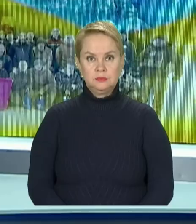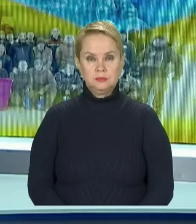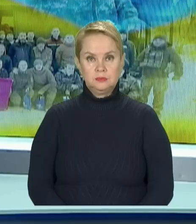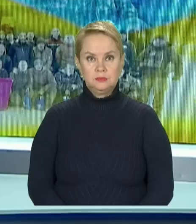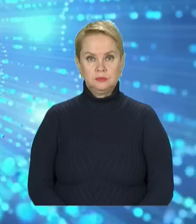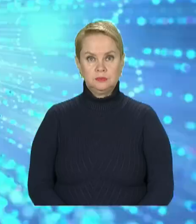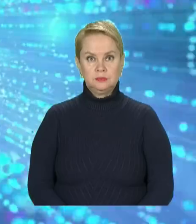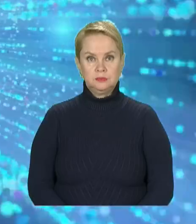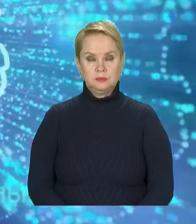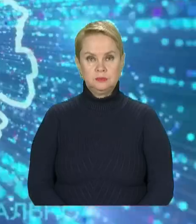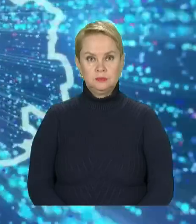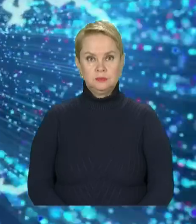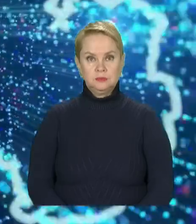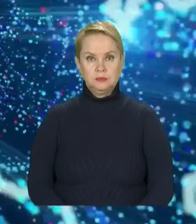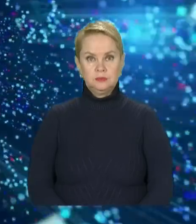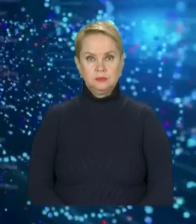про таке.